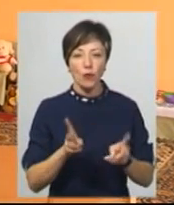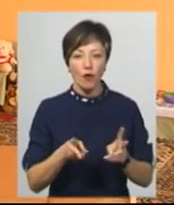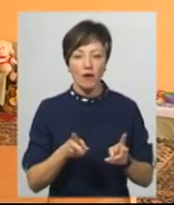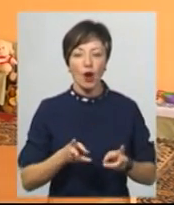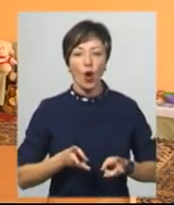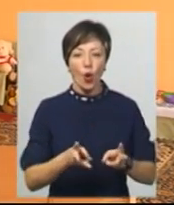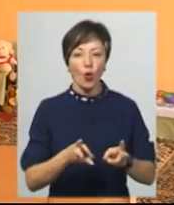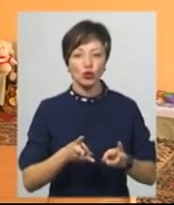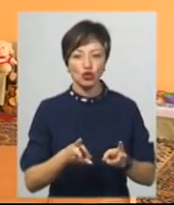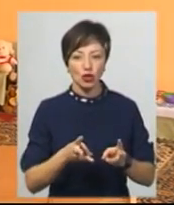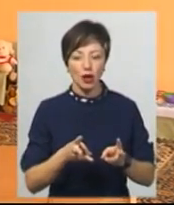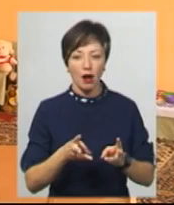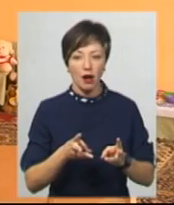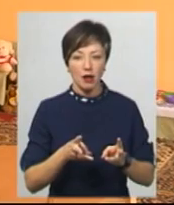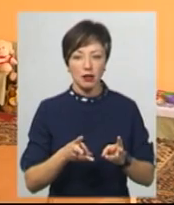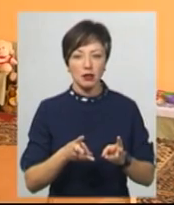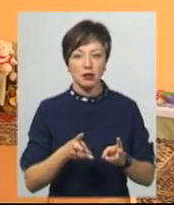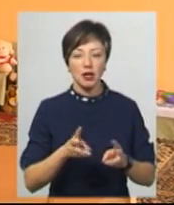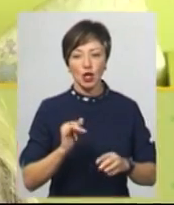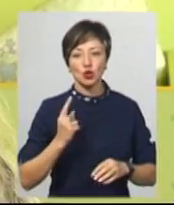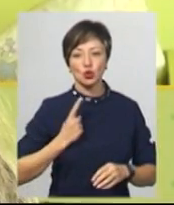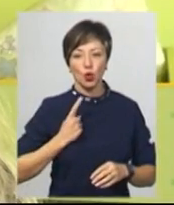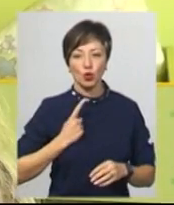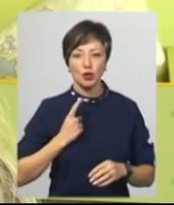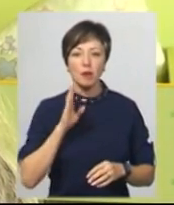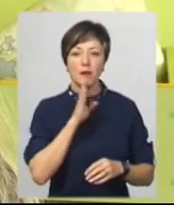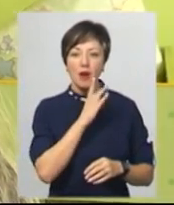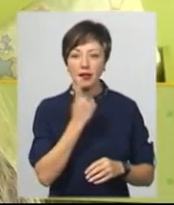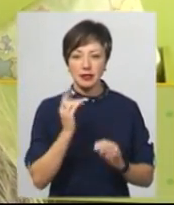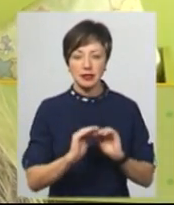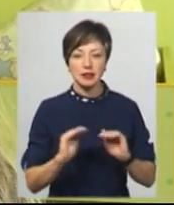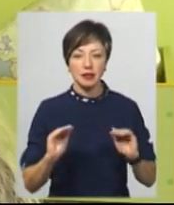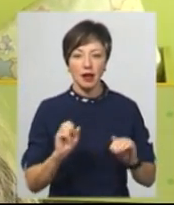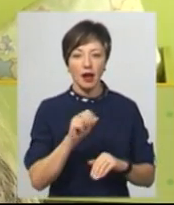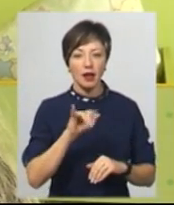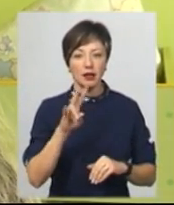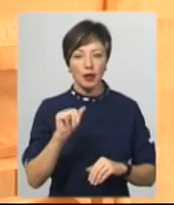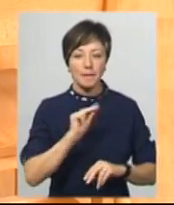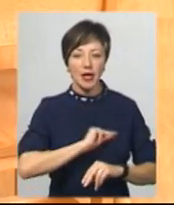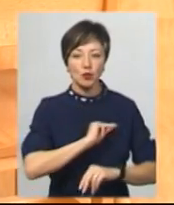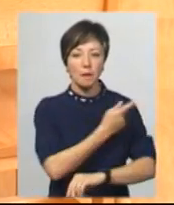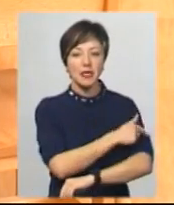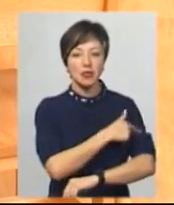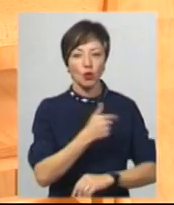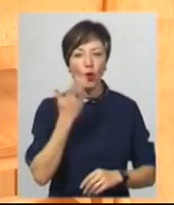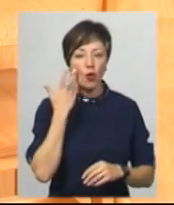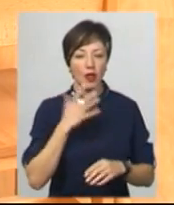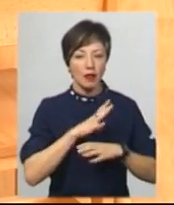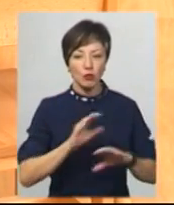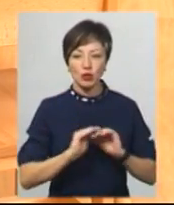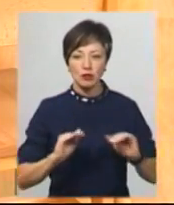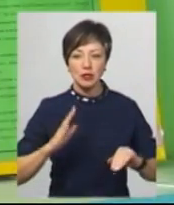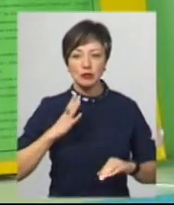кочегар також розрахований та сторож. Мати однієї з діток Аліна Осика працює місцестрою. Коли не було садочка,